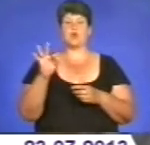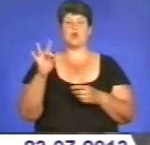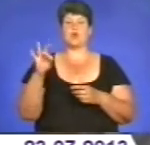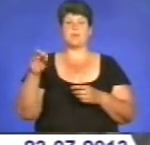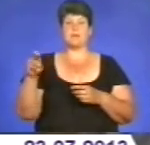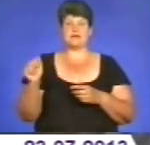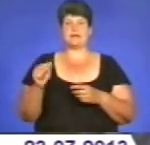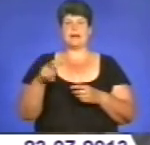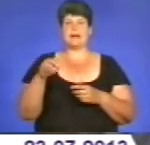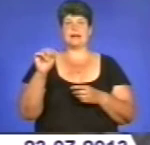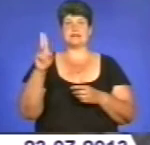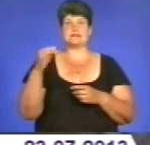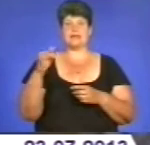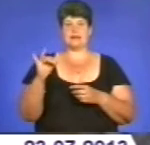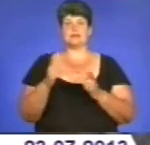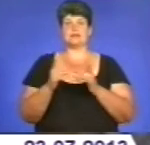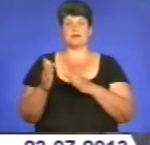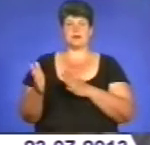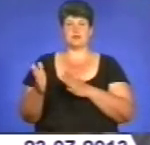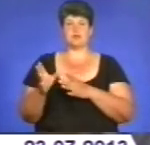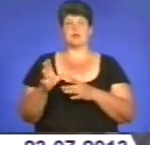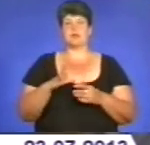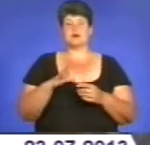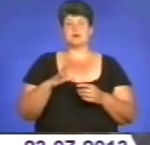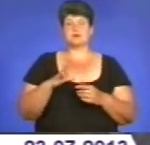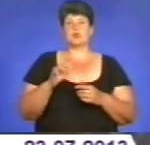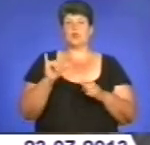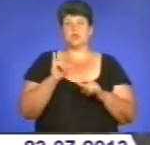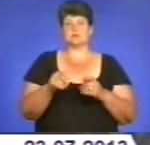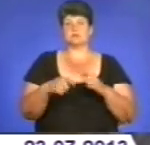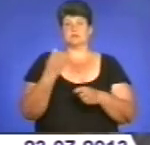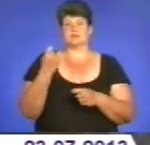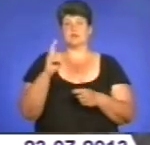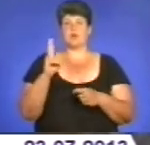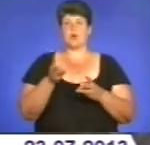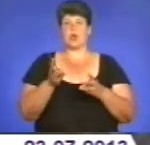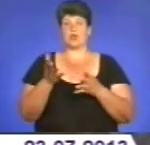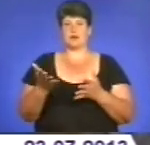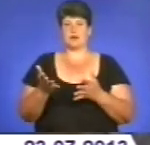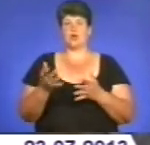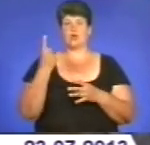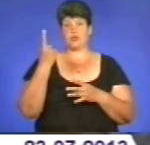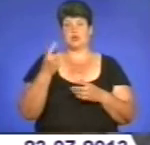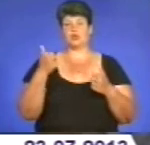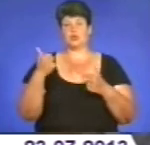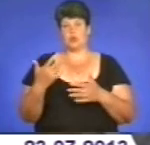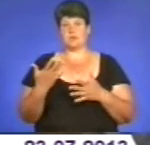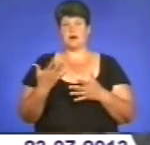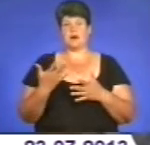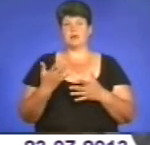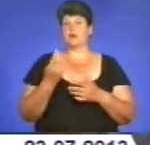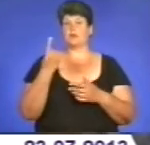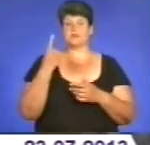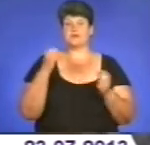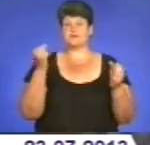ліцеї, інтернаті, у нас вийшов один з котлів. Один котел добрий, він функціональний, а входити зиму з одним